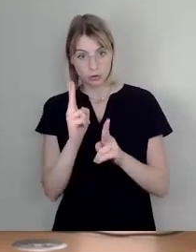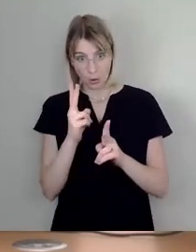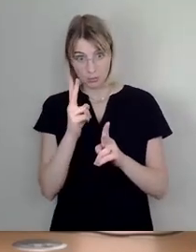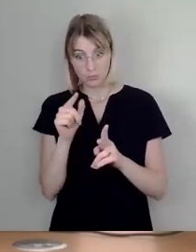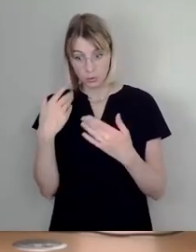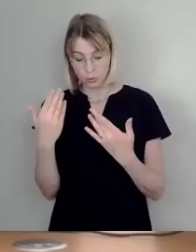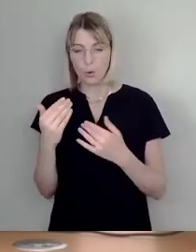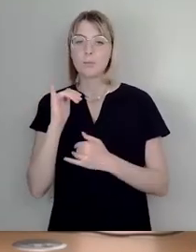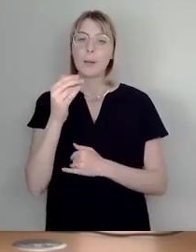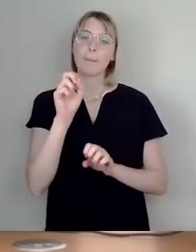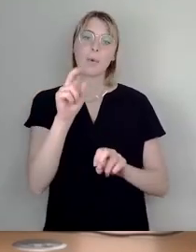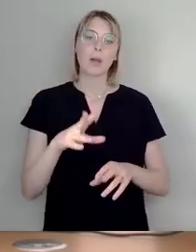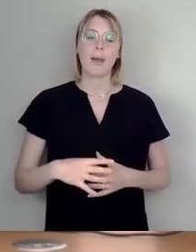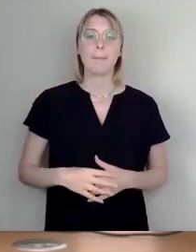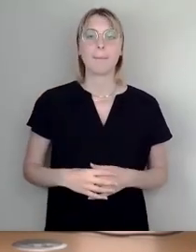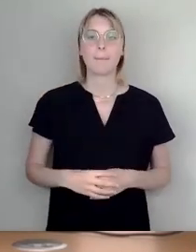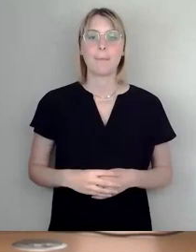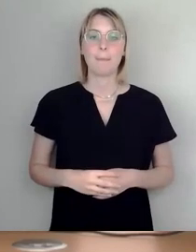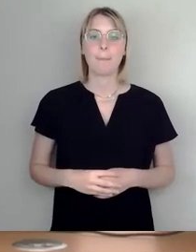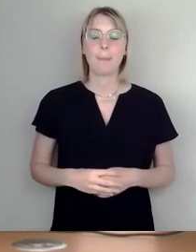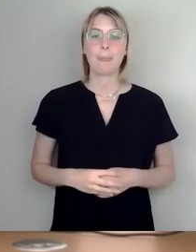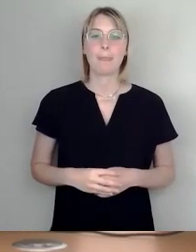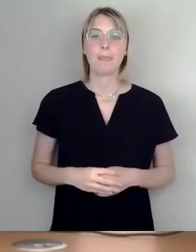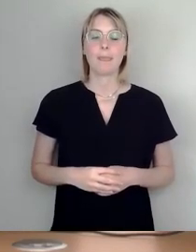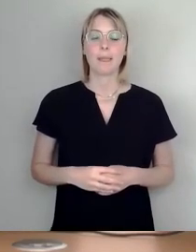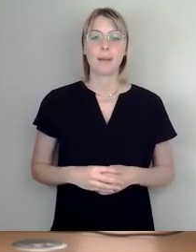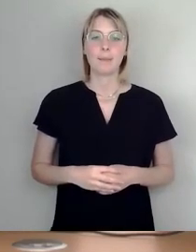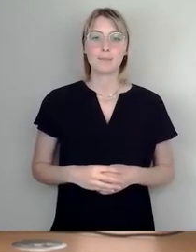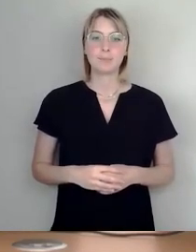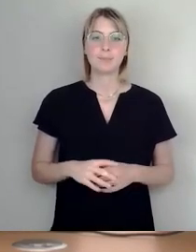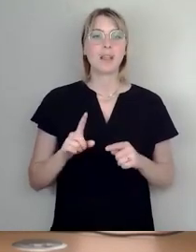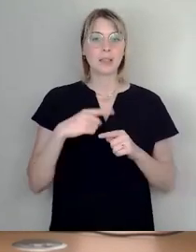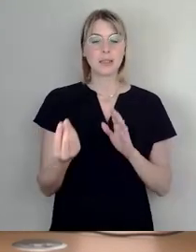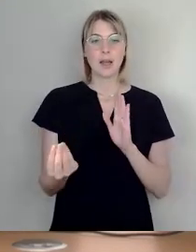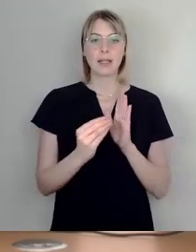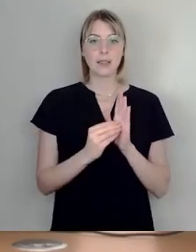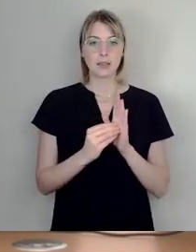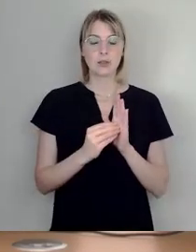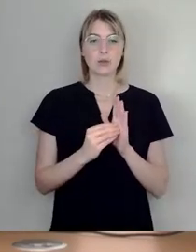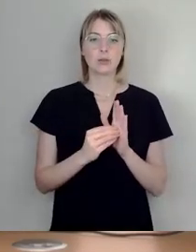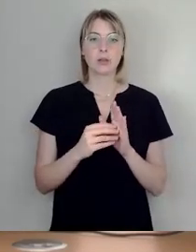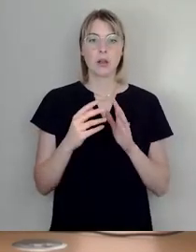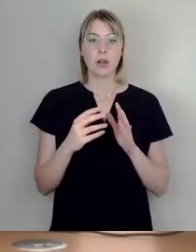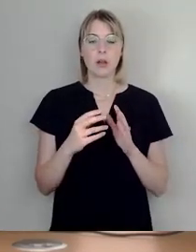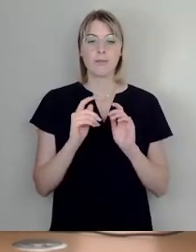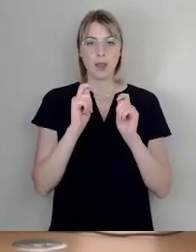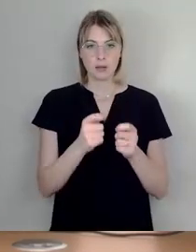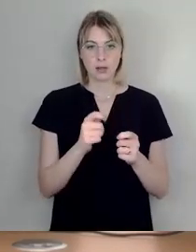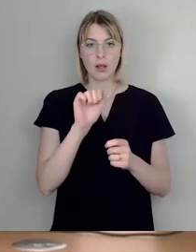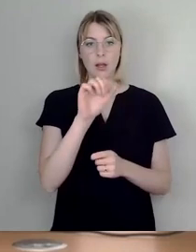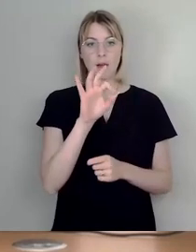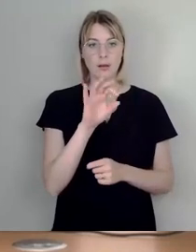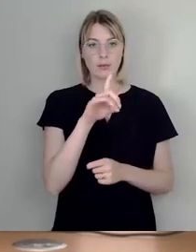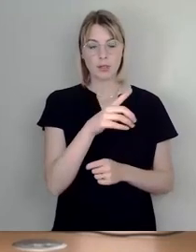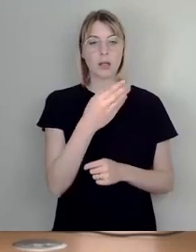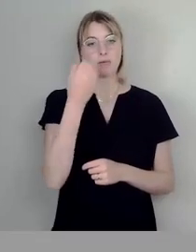Genau. Okay, dann stelle ich zunächst den Ersetzungsantrag AfD zur Abstimmung. Wer hier zustimmen kann, den